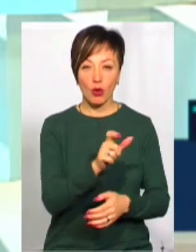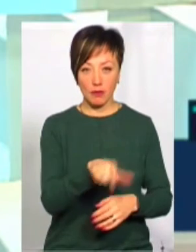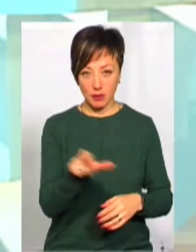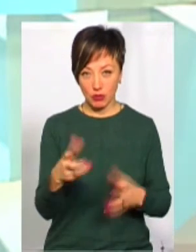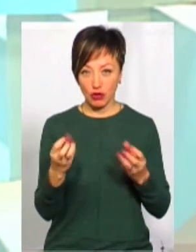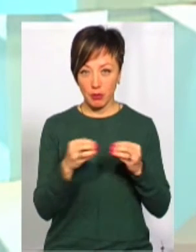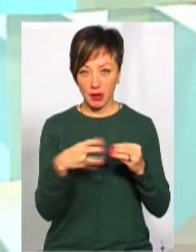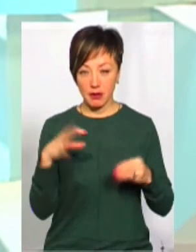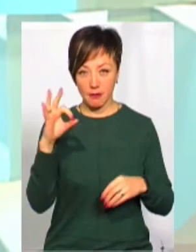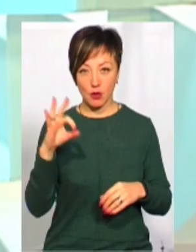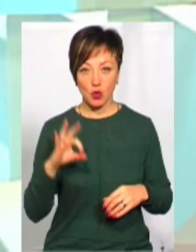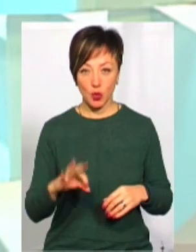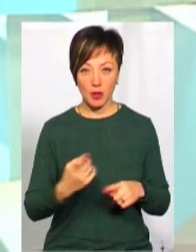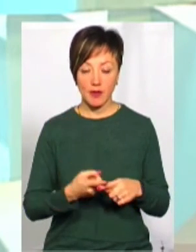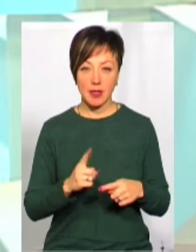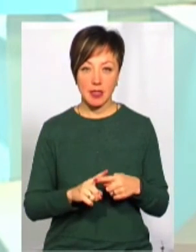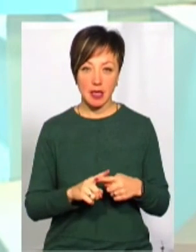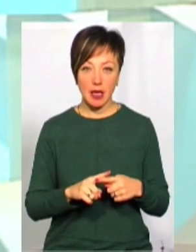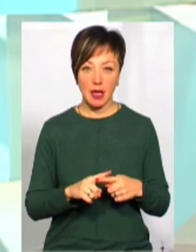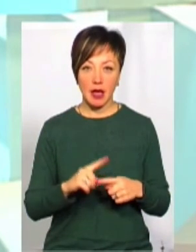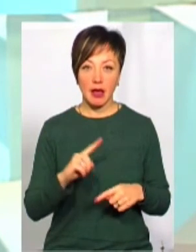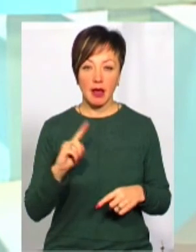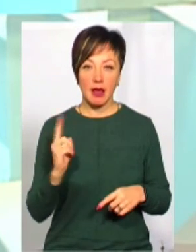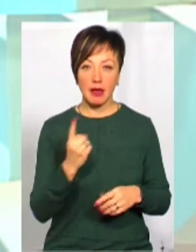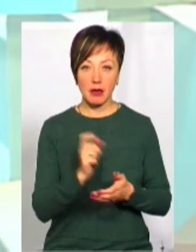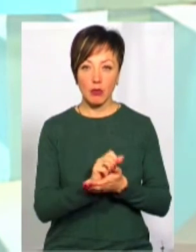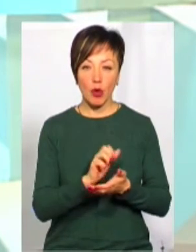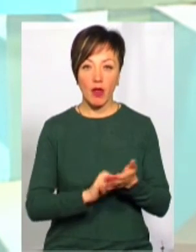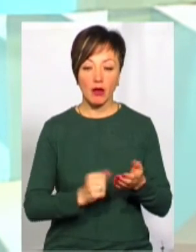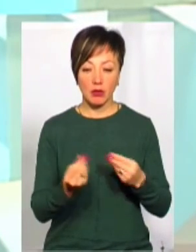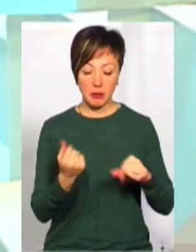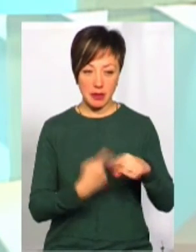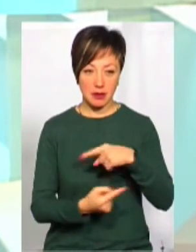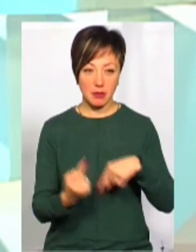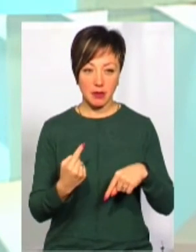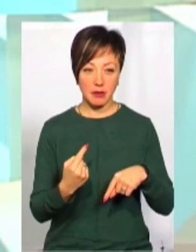осіб. Ще 15% – це єдиний податок від підприємців.